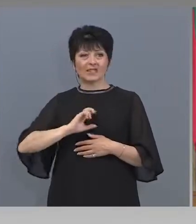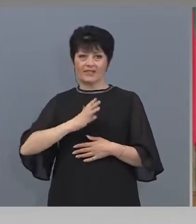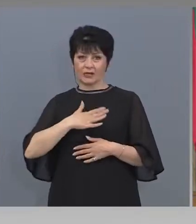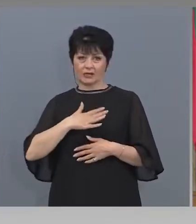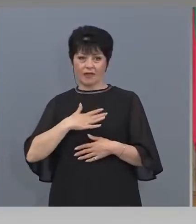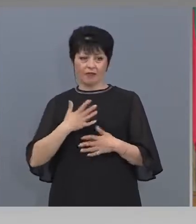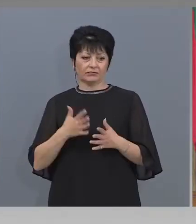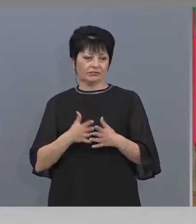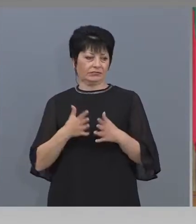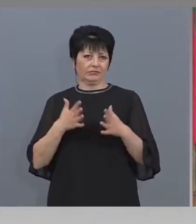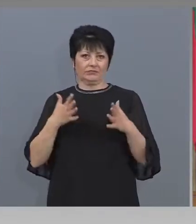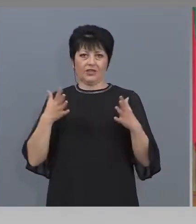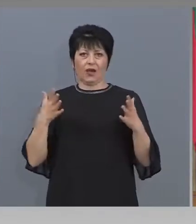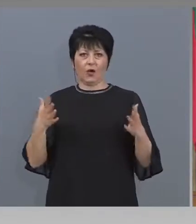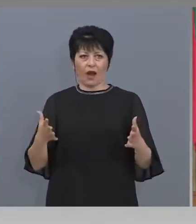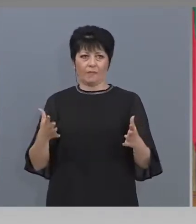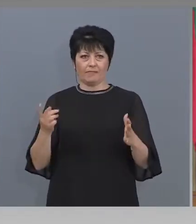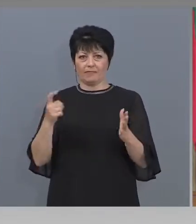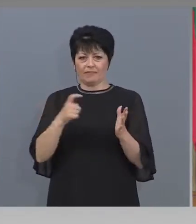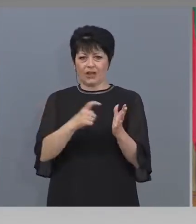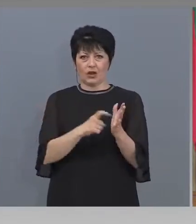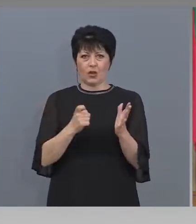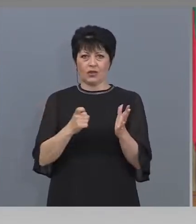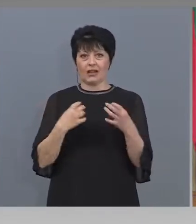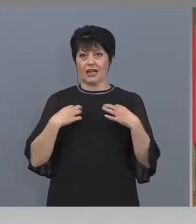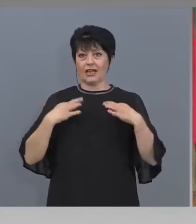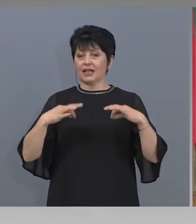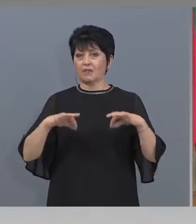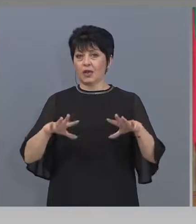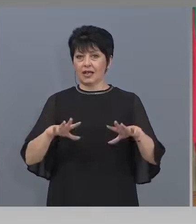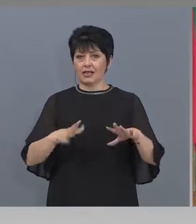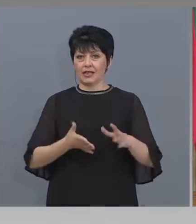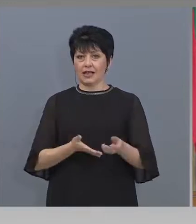-големия досег на демокрацията.